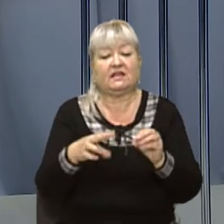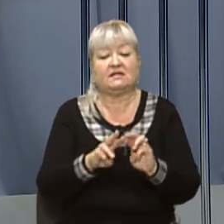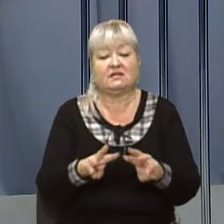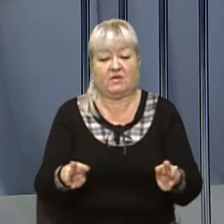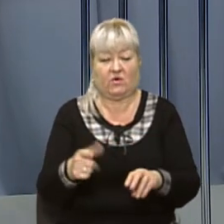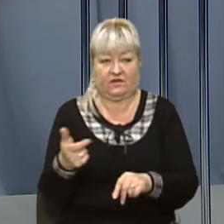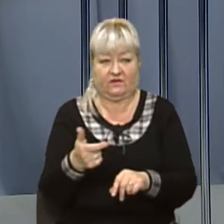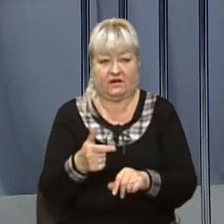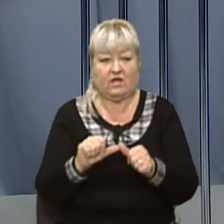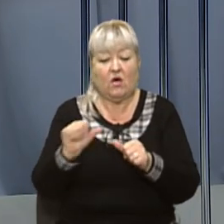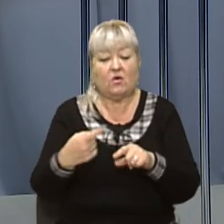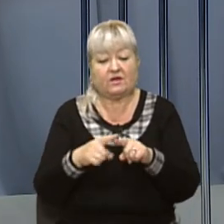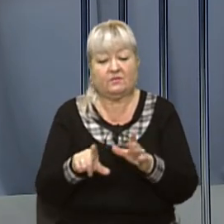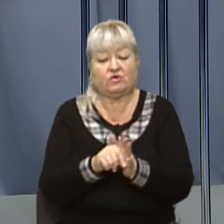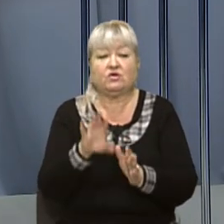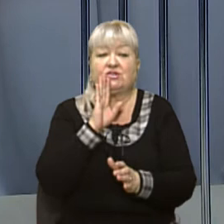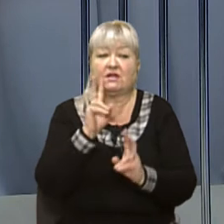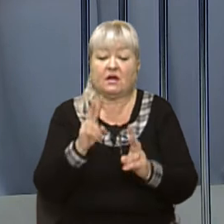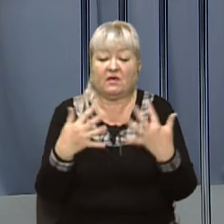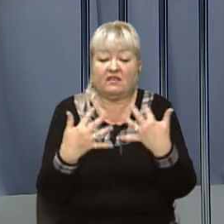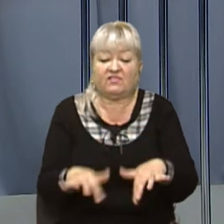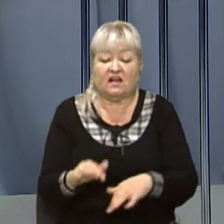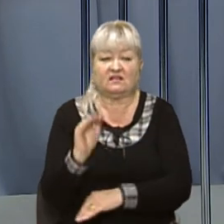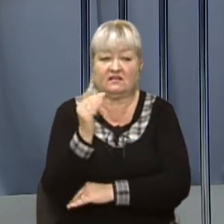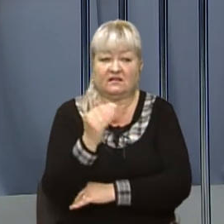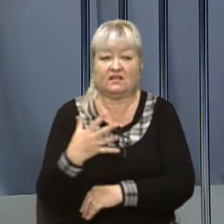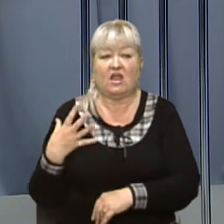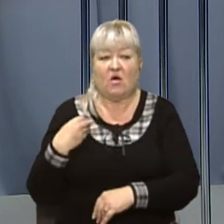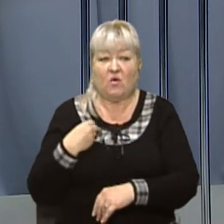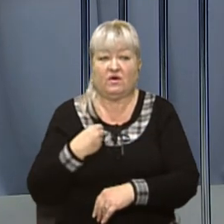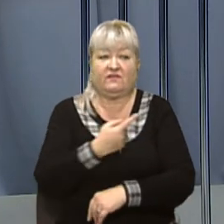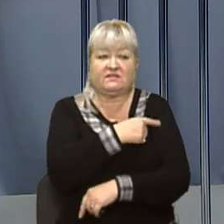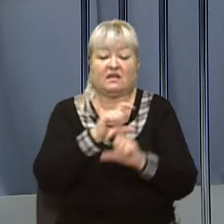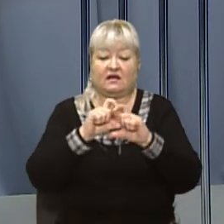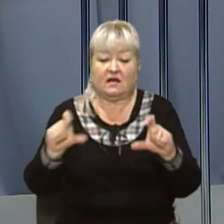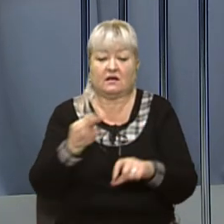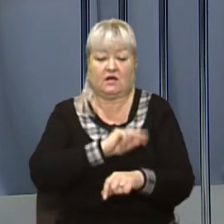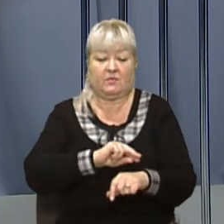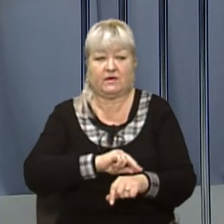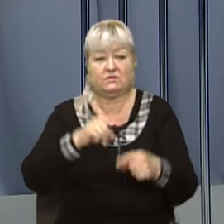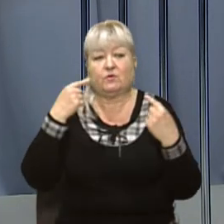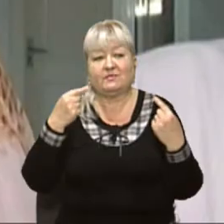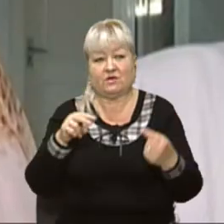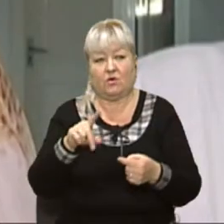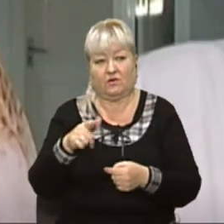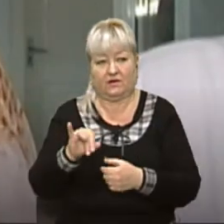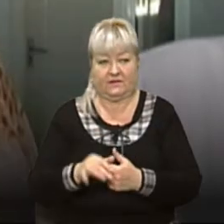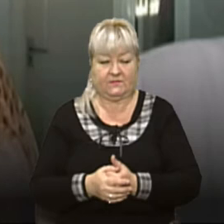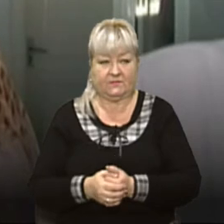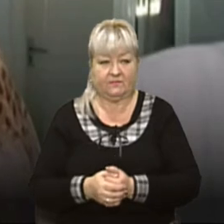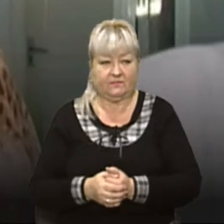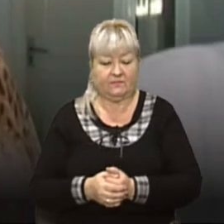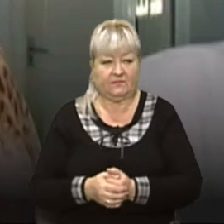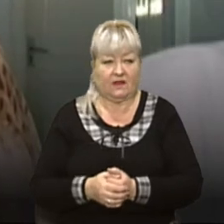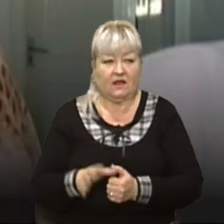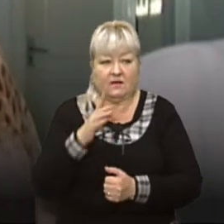гривень. Окрім того, із жінками, які втратили дитину, у львівських лікарнях працюють психологи, повідомив Володимир Зуб. За підсумками